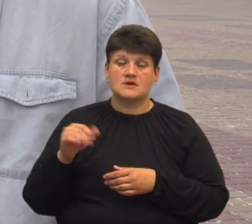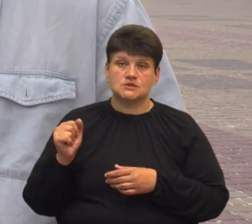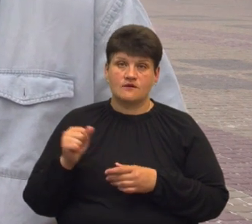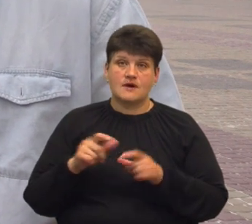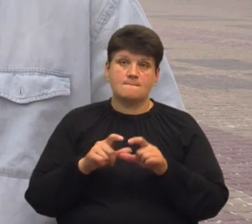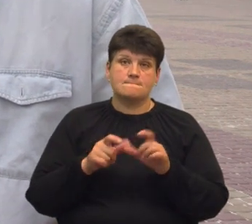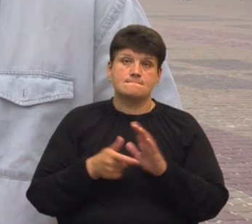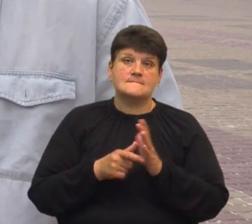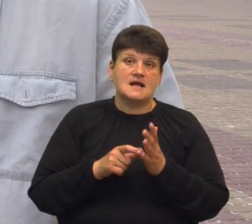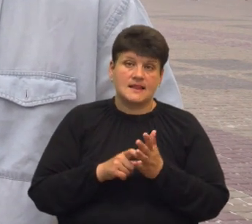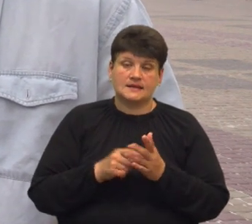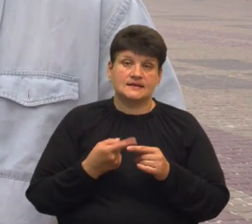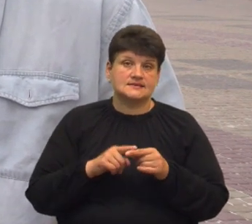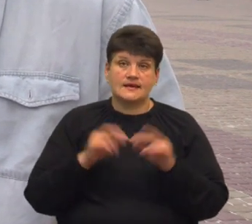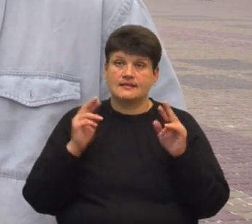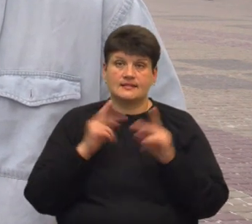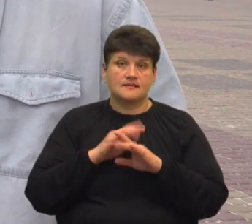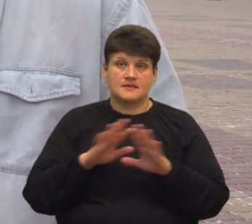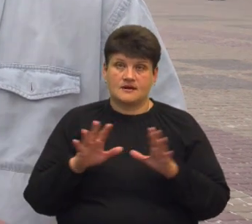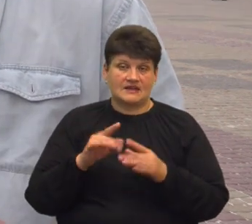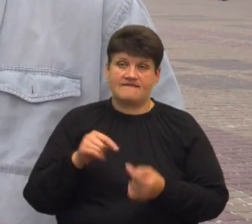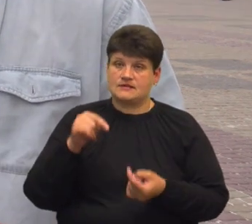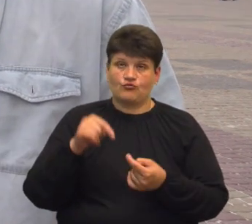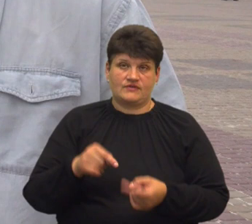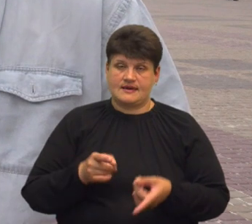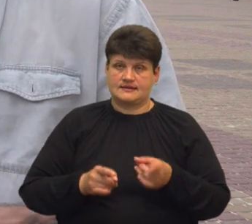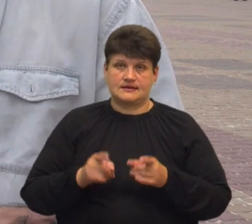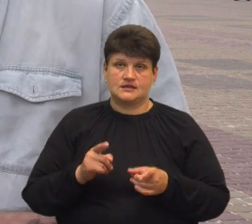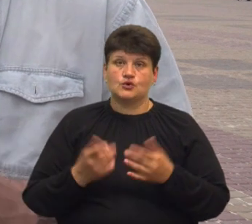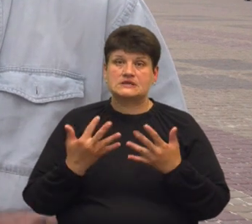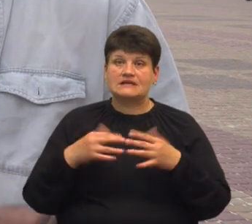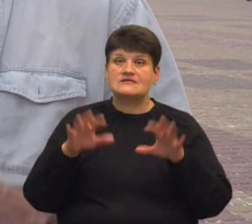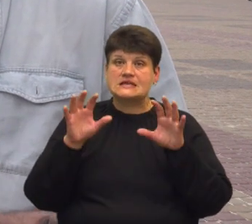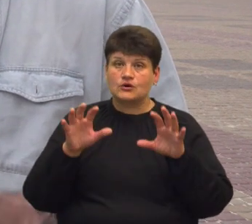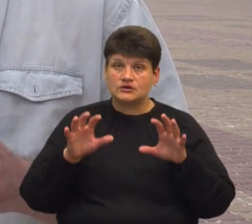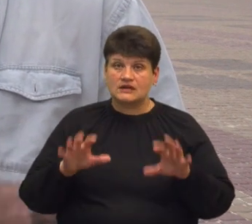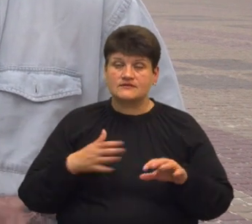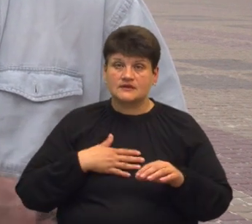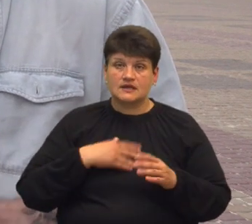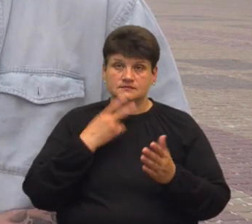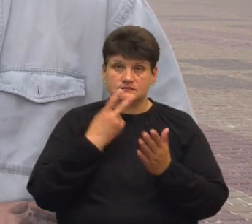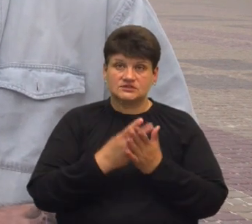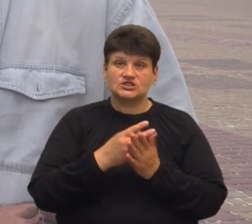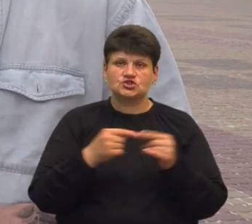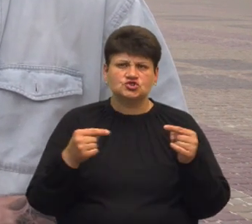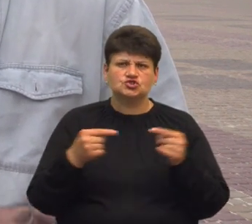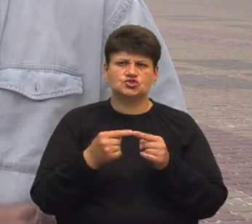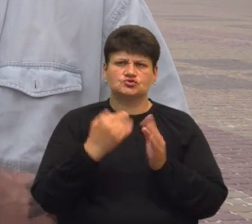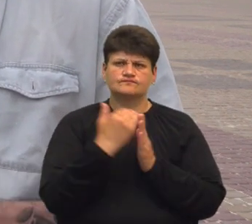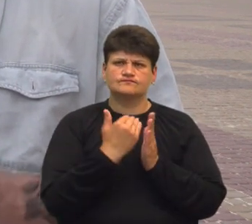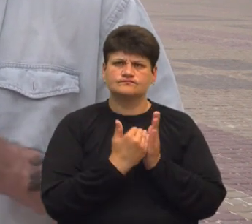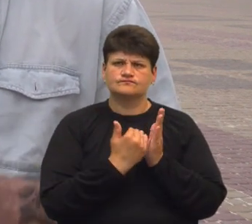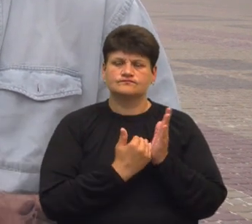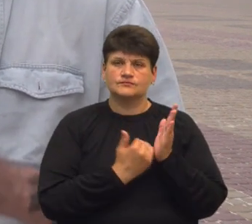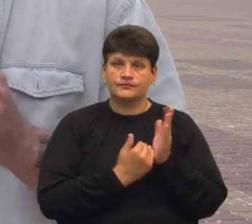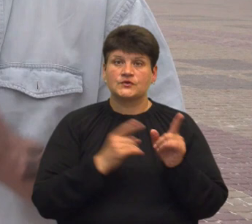обставини, але це теж не зовсім так відповідає дійсності, оскільки законодавство в нас передбачає чіткий алгоритм дій для того, щоб